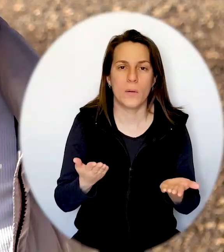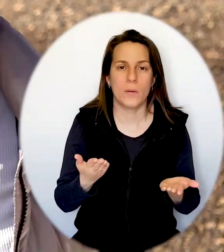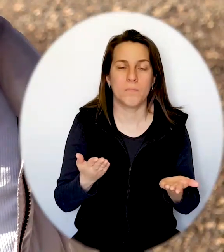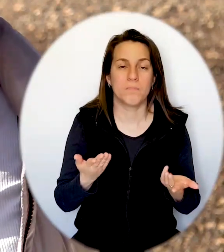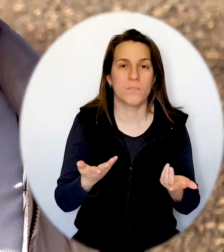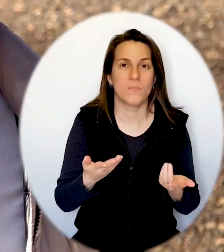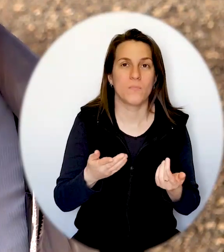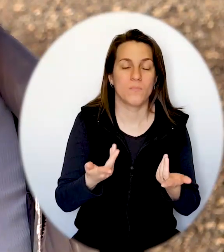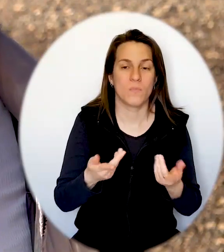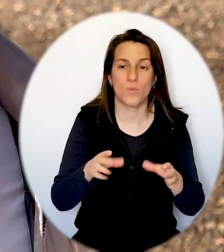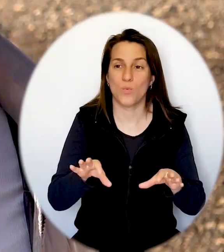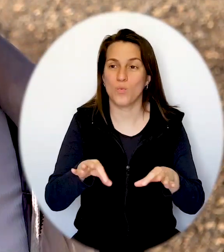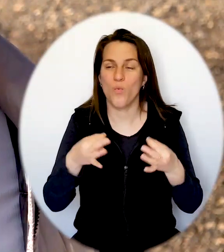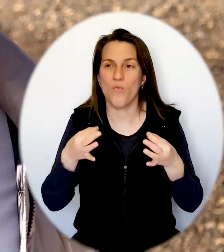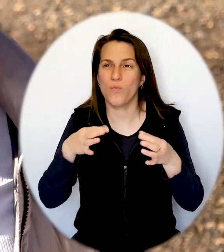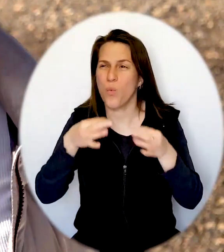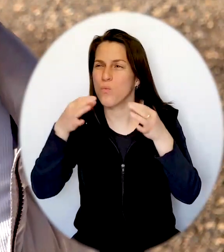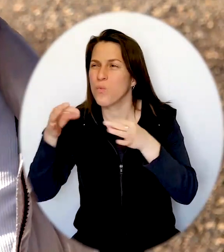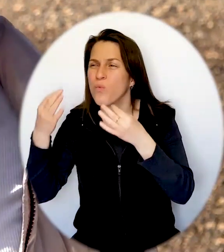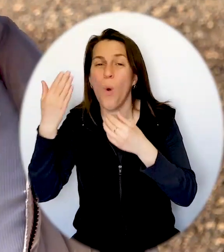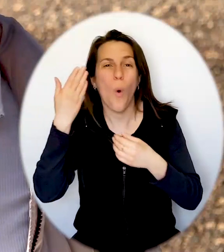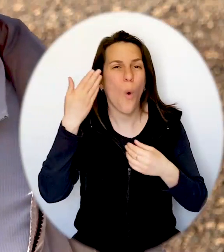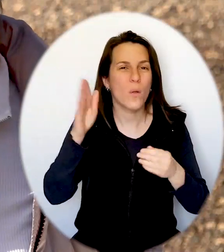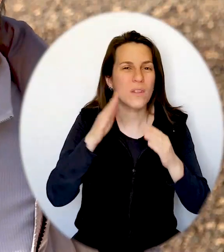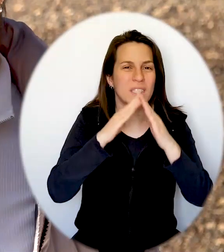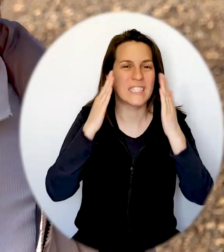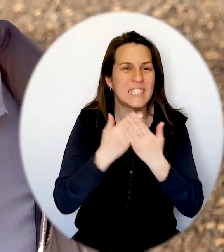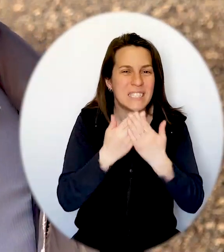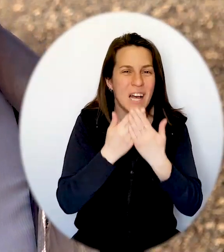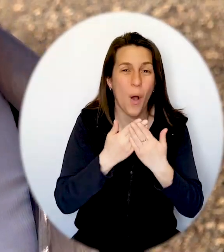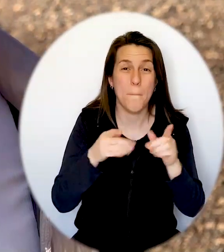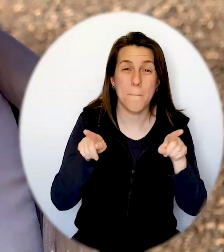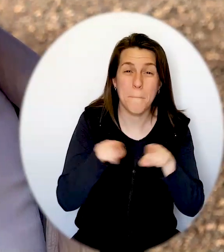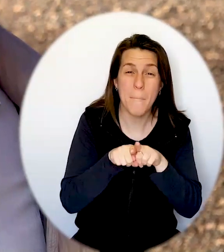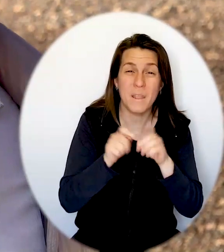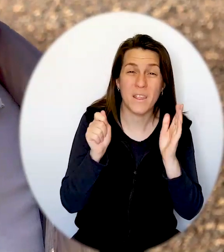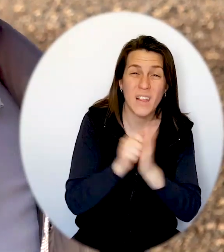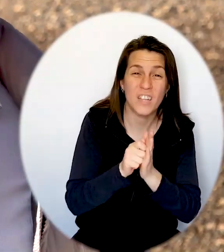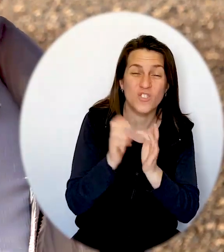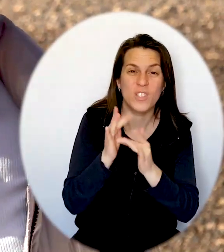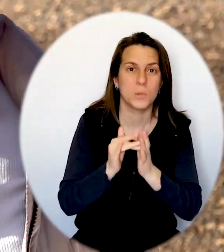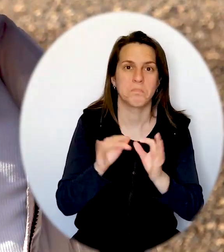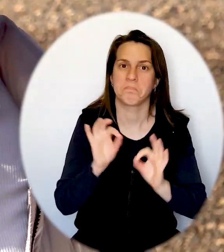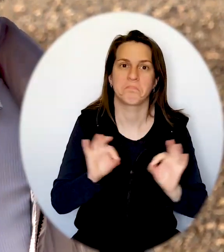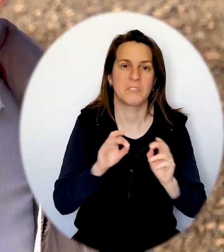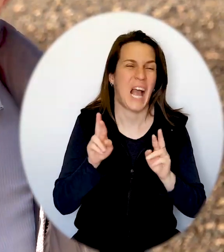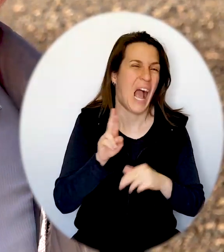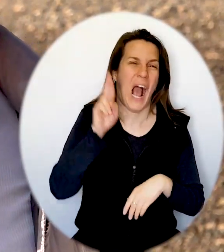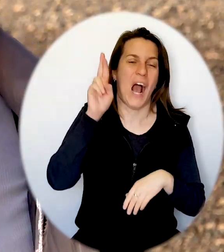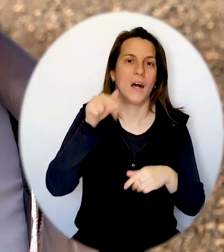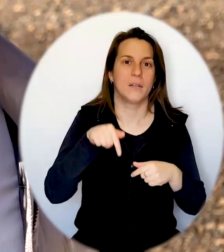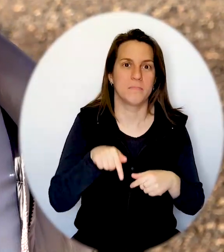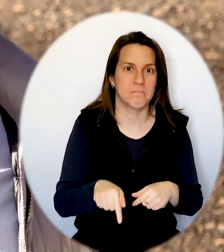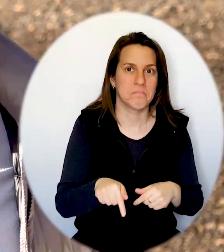c'est parce qu'on n'a pas trouvé beaucoup de synagogues qui datent du premier siècle. Et dans les dernières années, il y a eu de